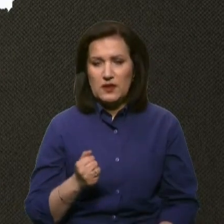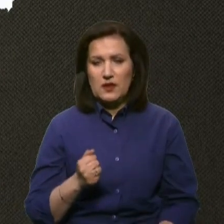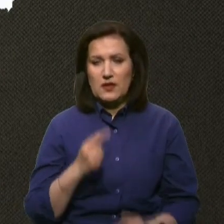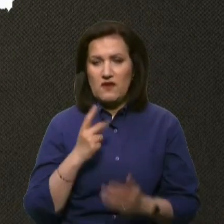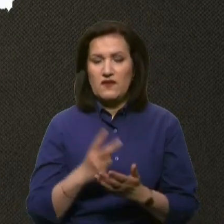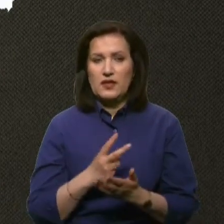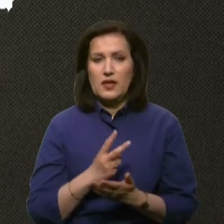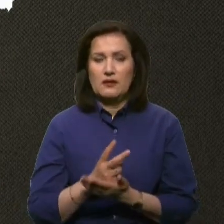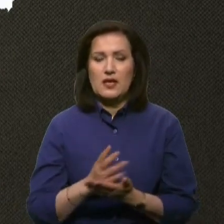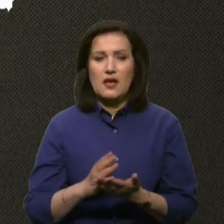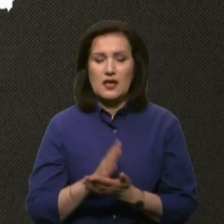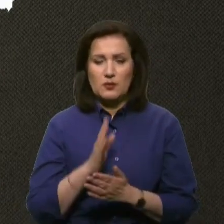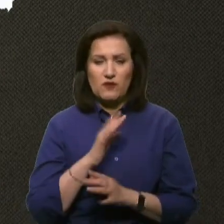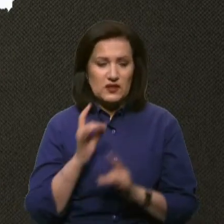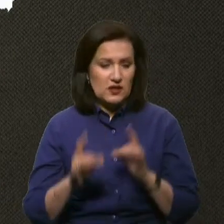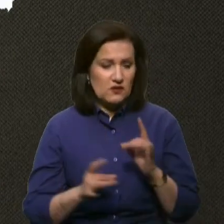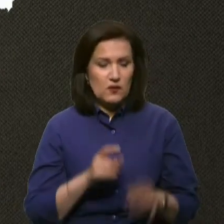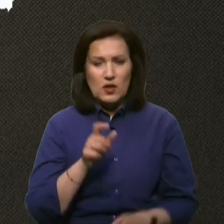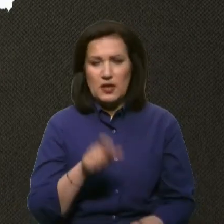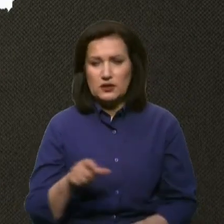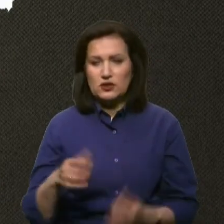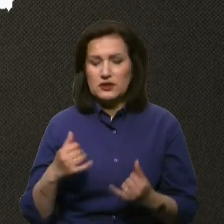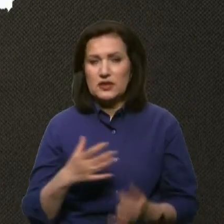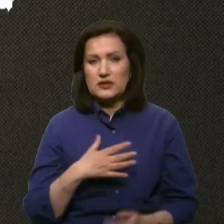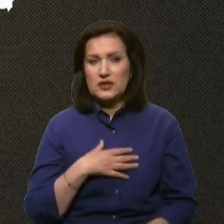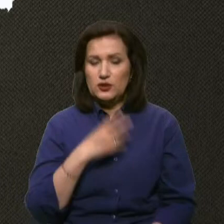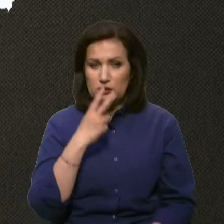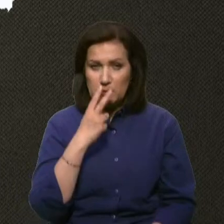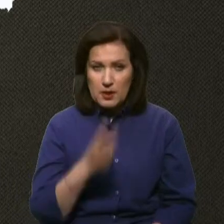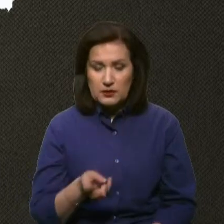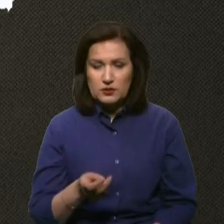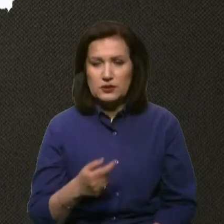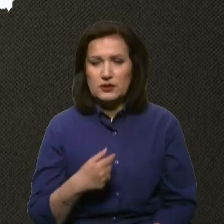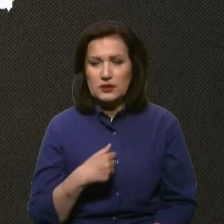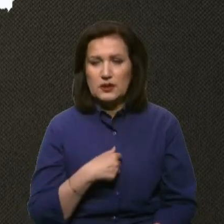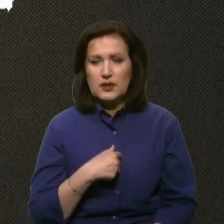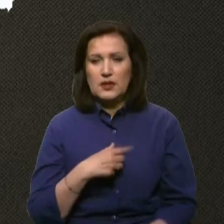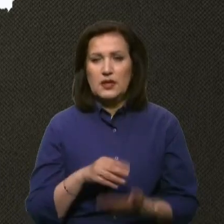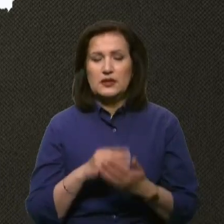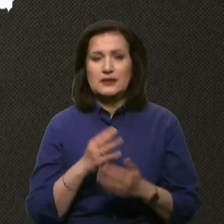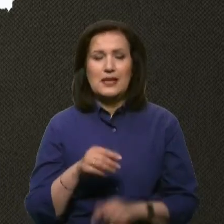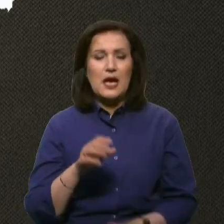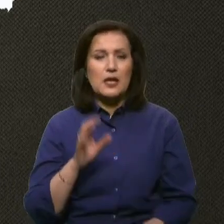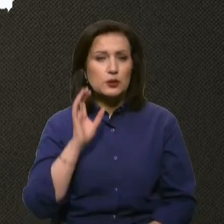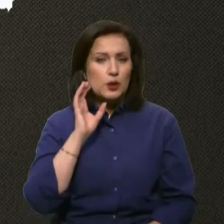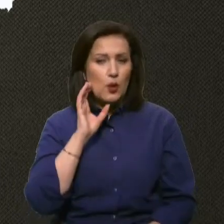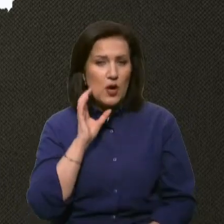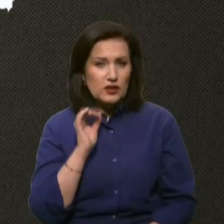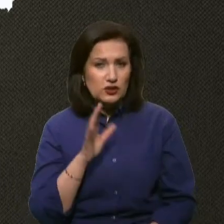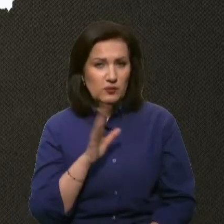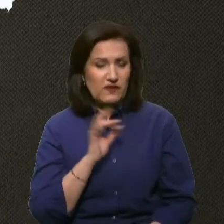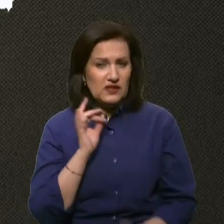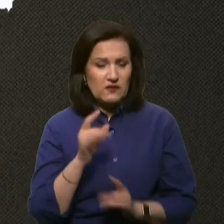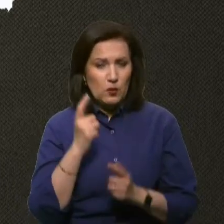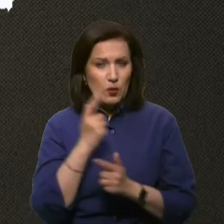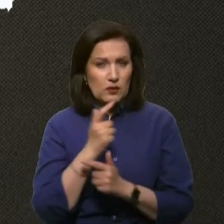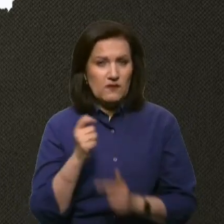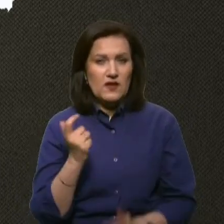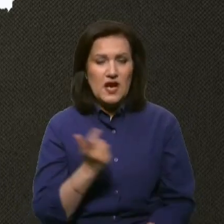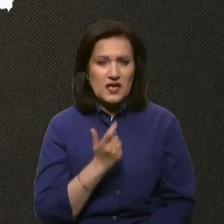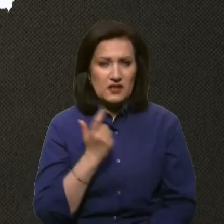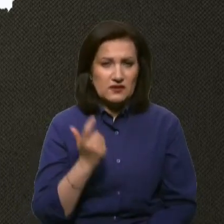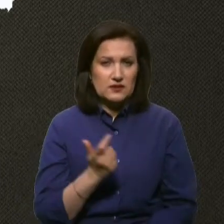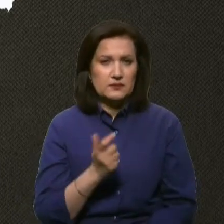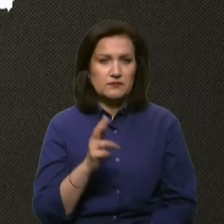виглядає карта повітряних тривог. Глядачі зараз наші бачать, я назву для слухачів. Отже, повітряну тривогу оголосили у